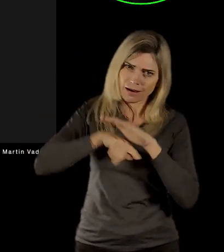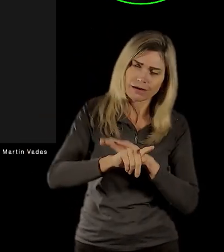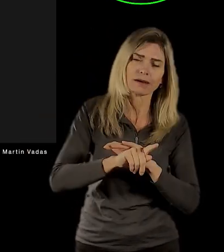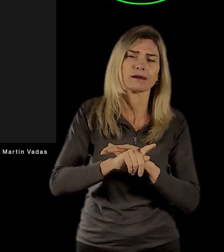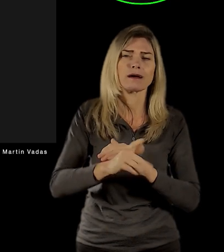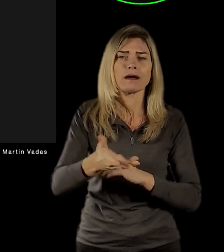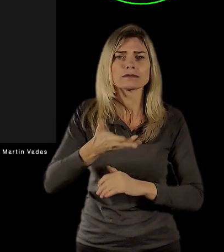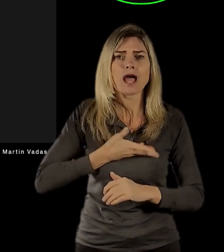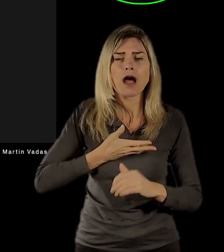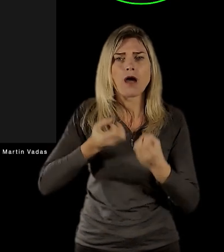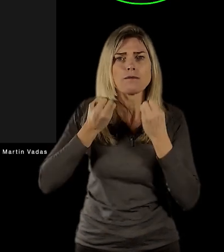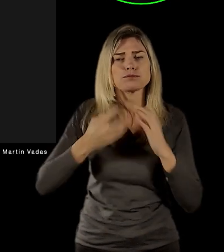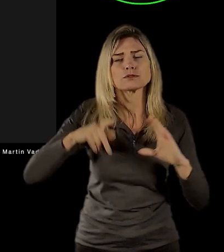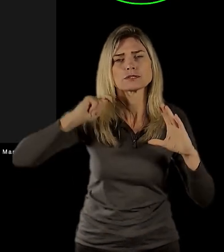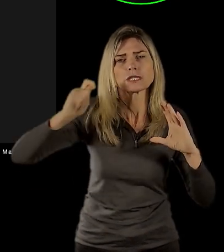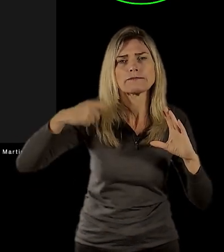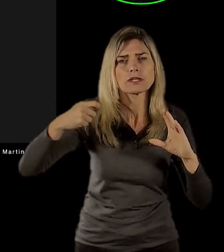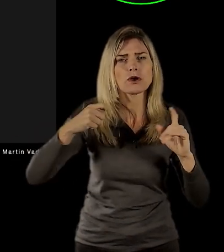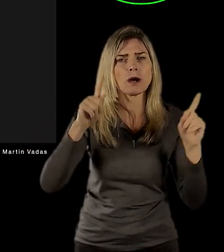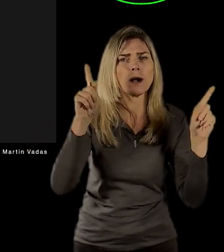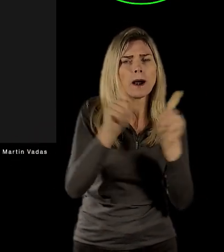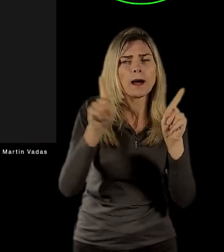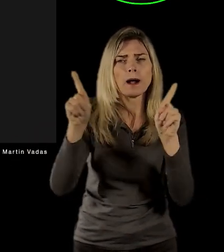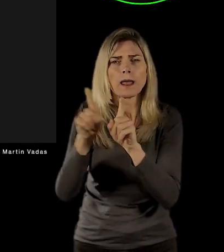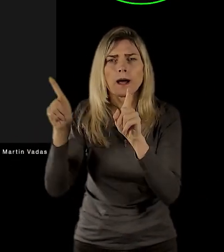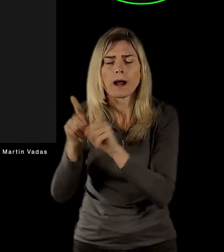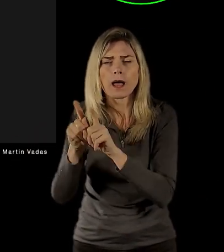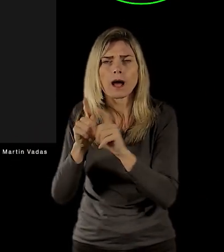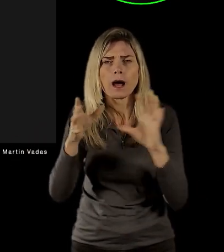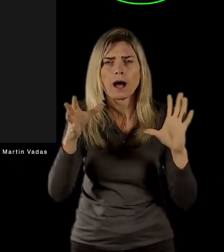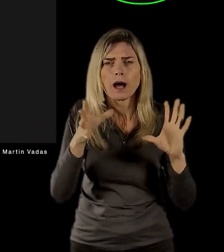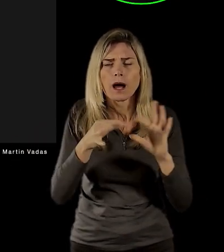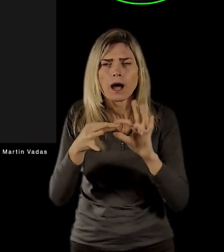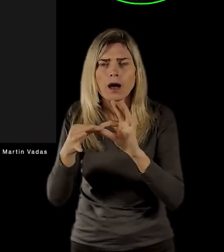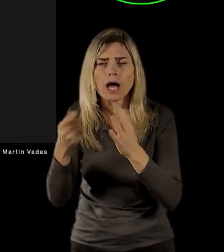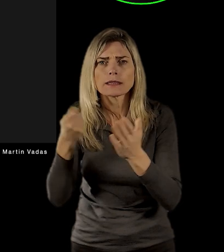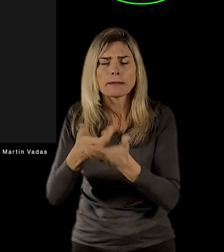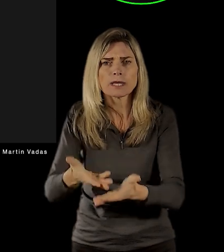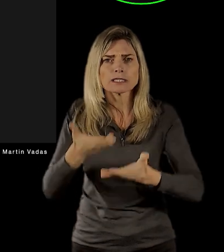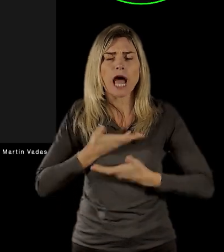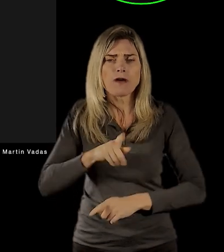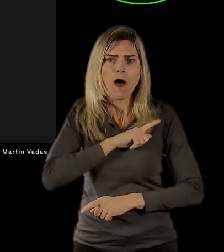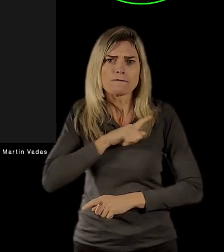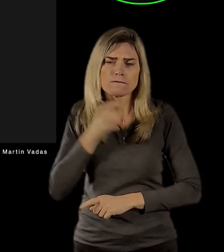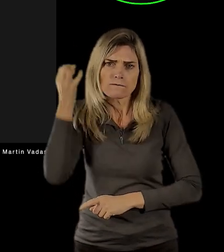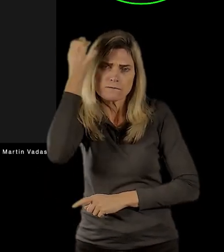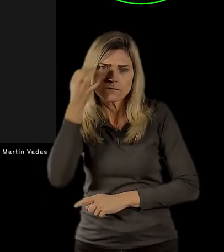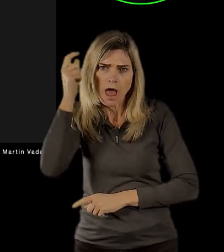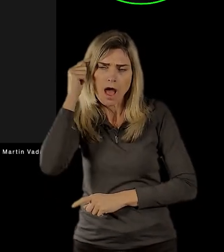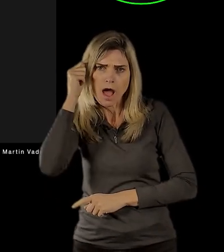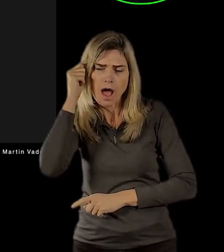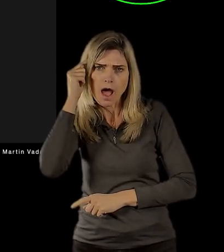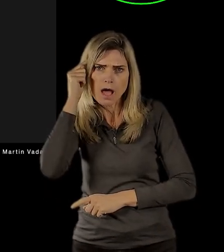by měl potom ty krátký okamžiky prostě sledovat aktivním způsobem, aby se musel i trošku jakoby